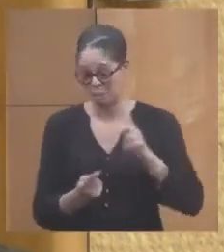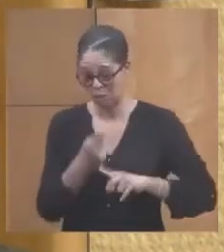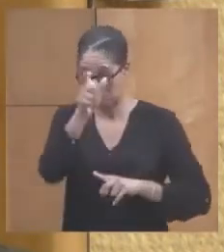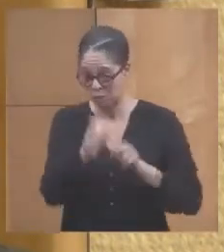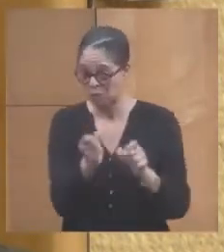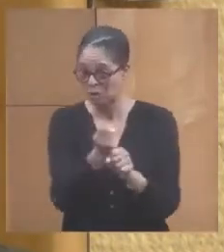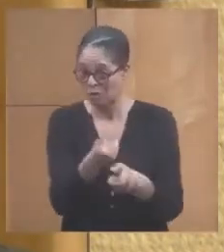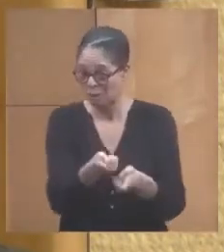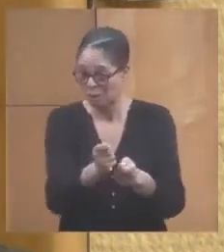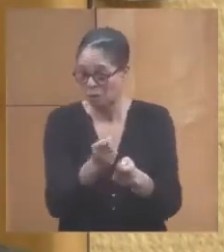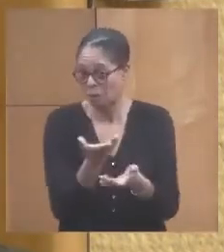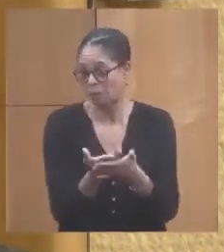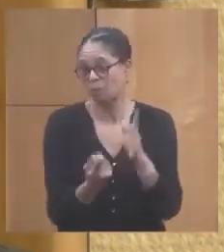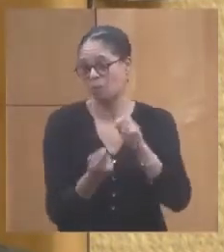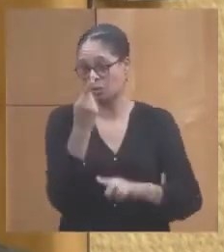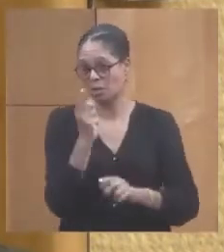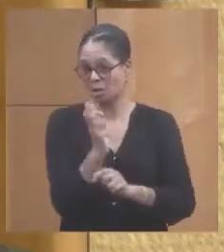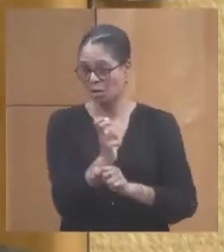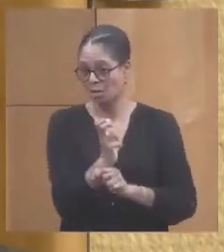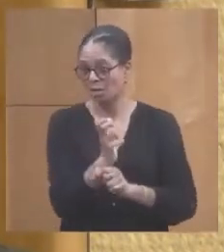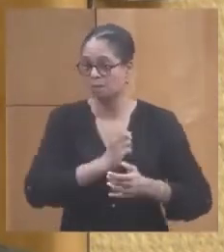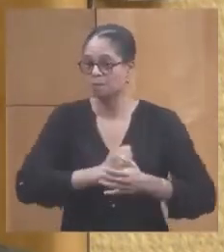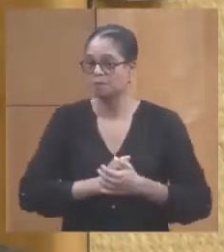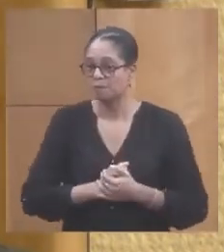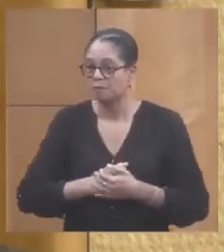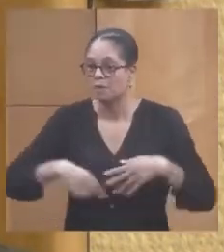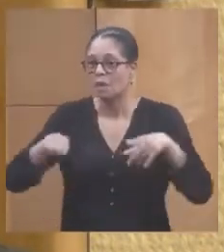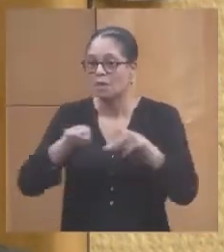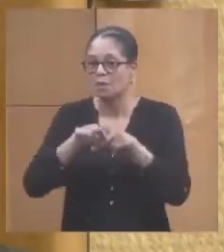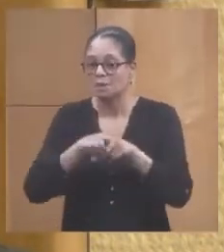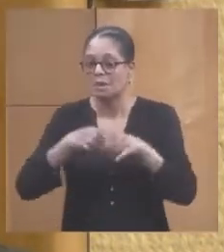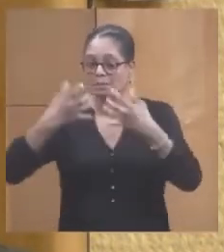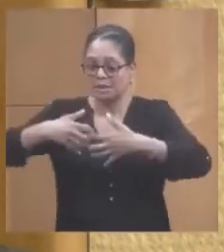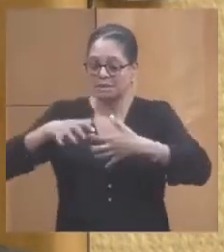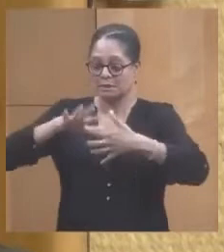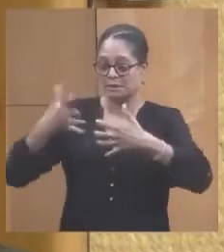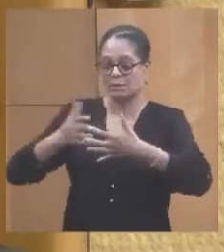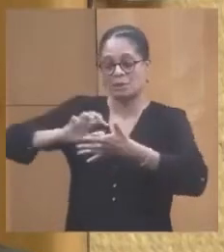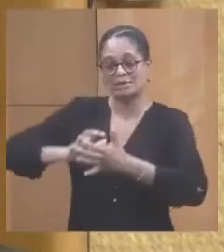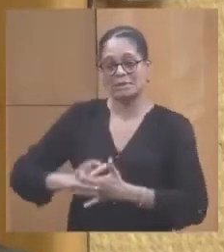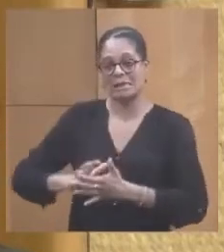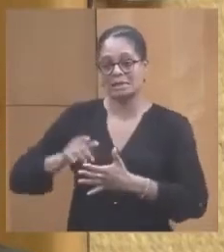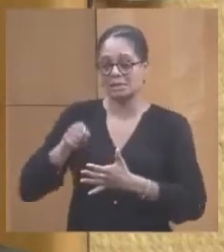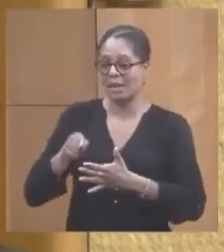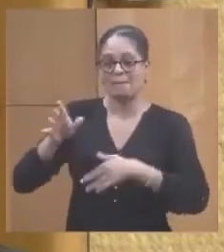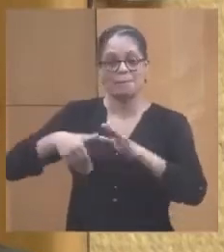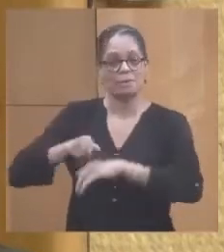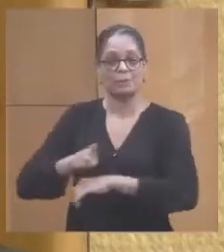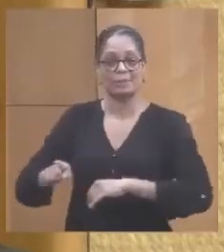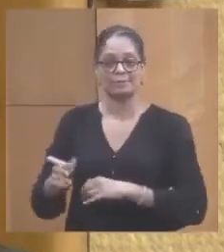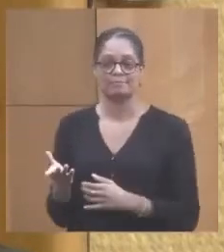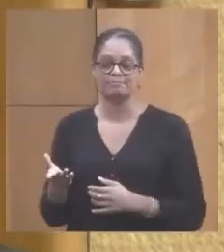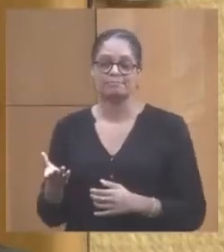pêcheurs. Et évidemment, un certain nombre de ces machines sont actuellement hors service